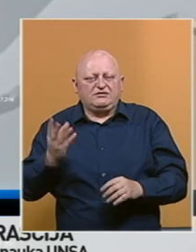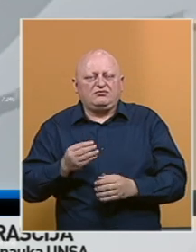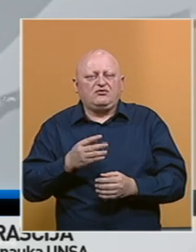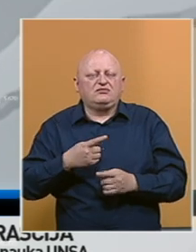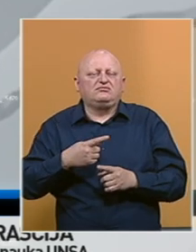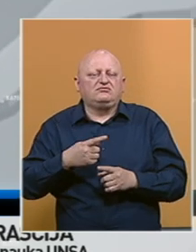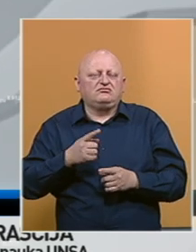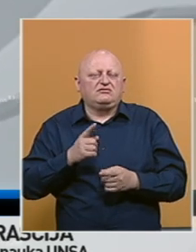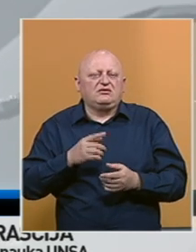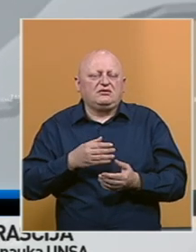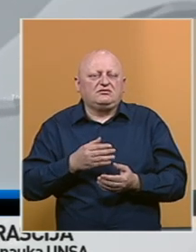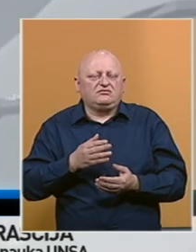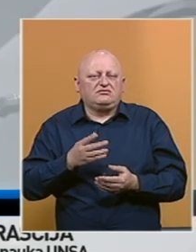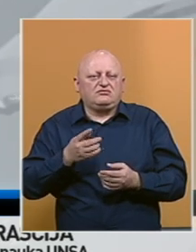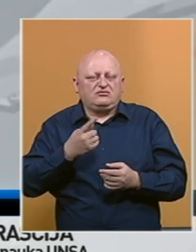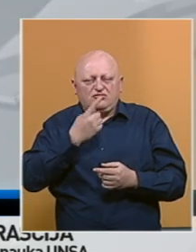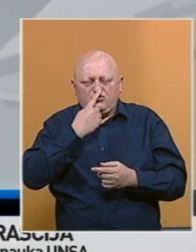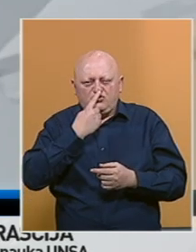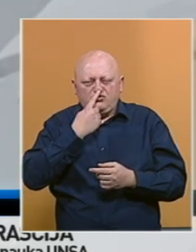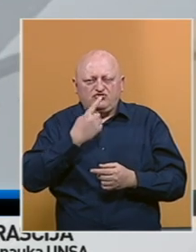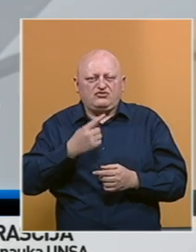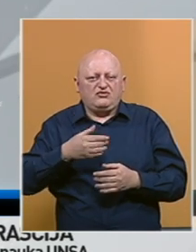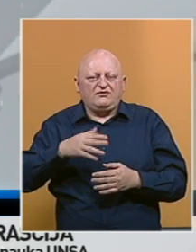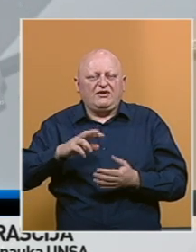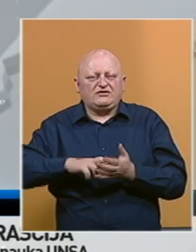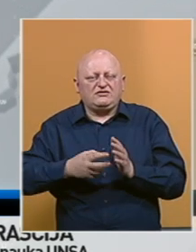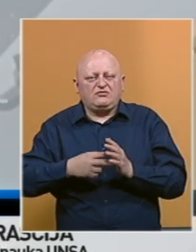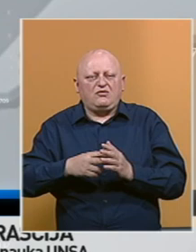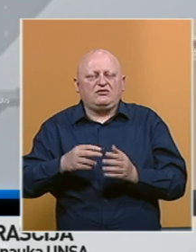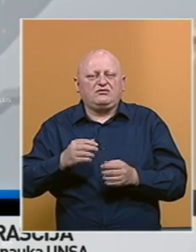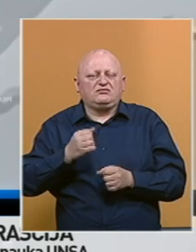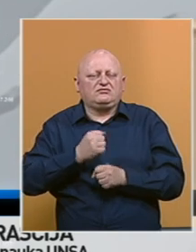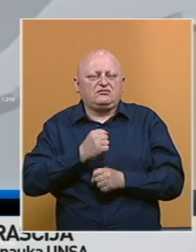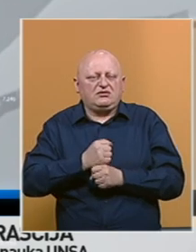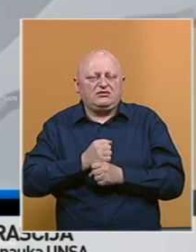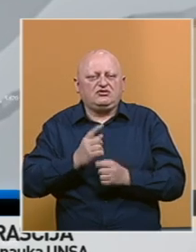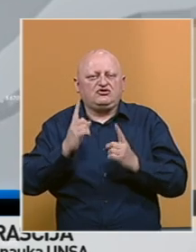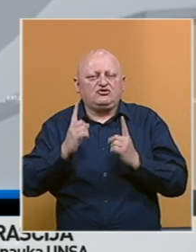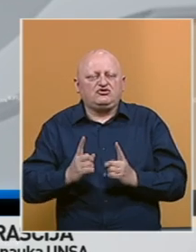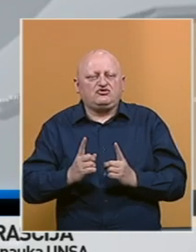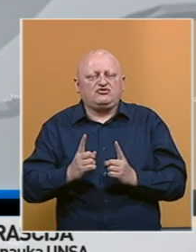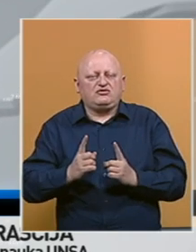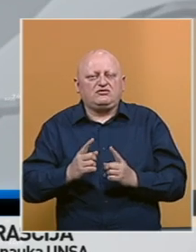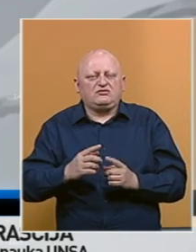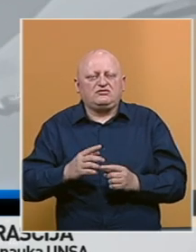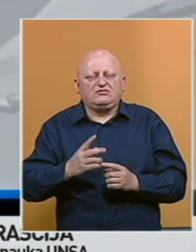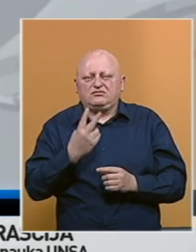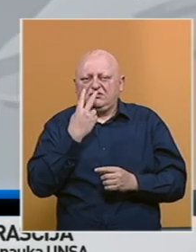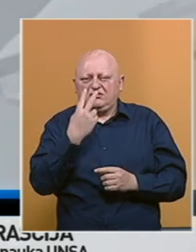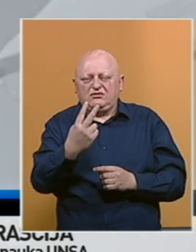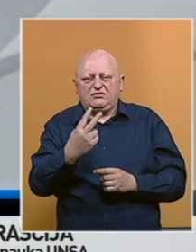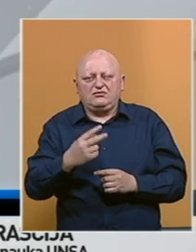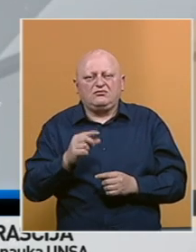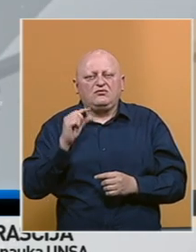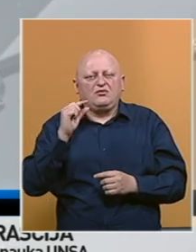činjenice da rusko vanjsko-političko objelovanje stoji na stanovištu da se